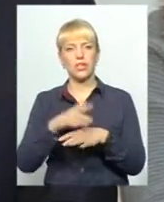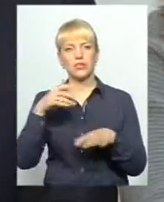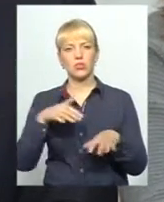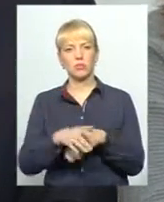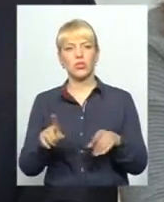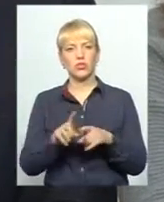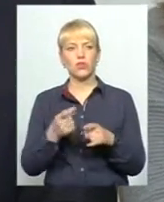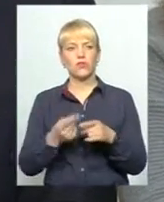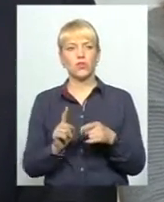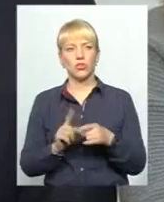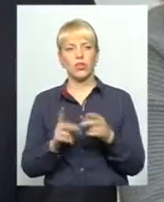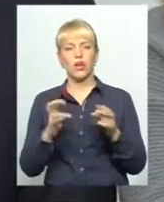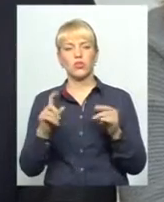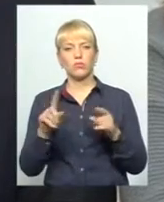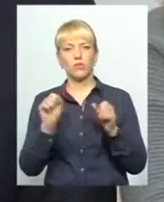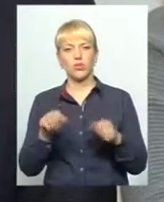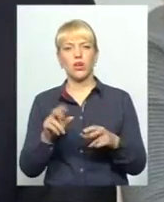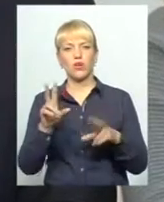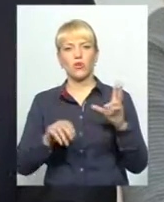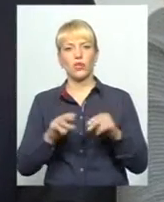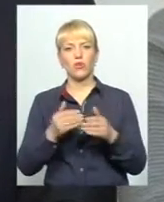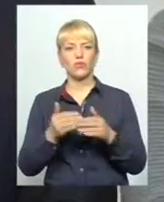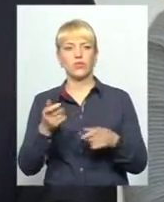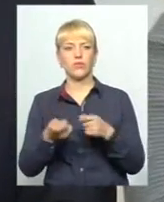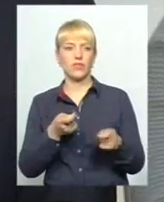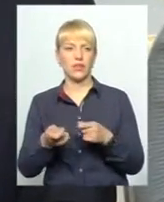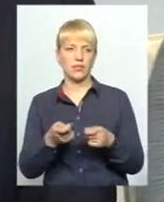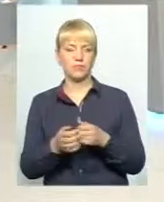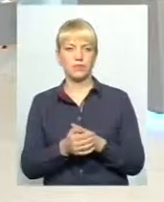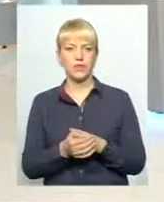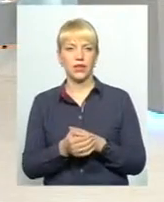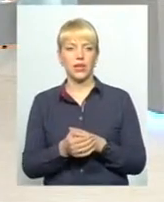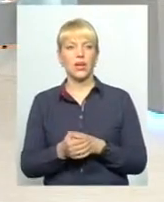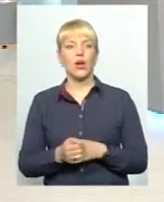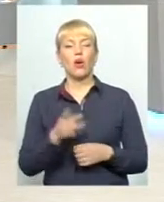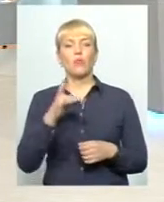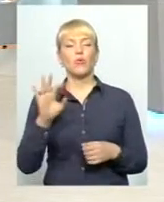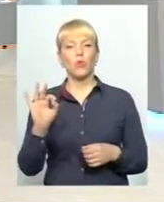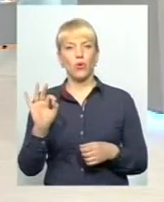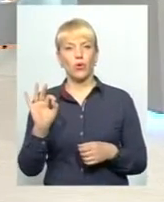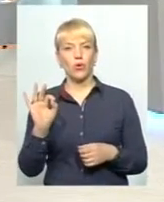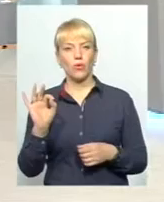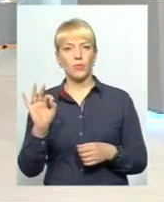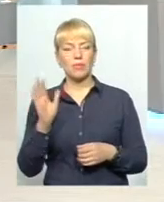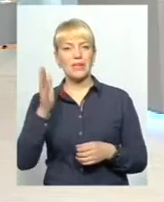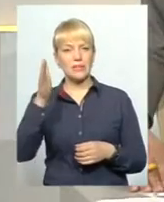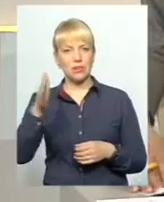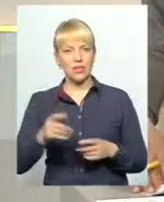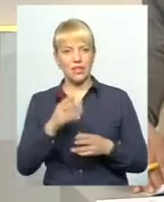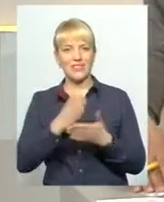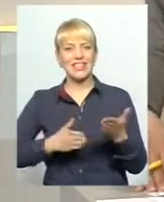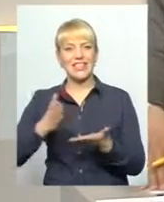на що воно може розраховувати від влади. Власне, про перспективи